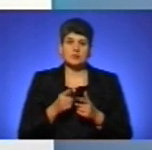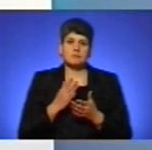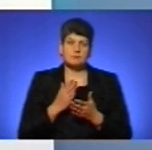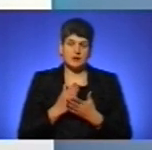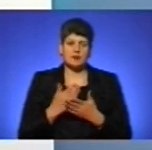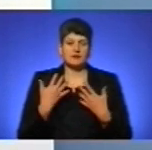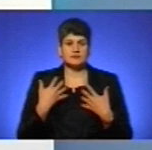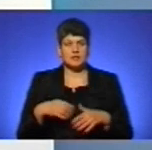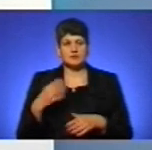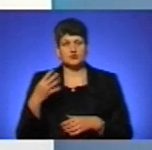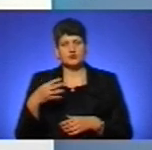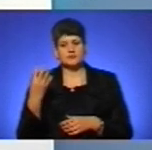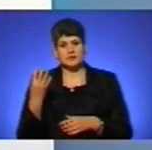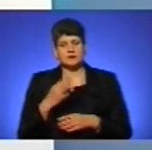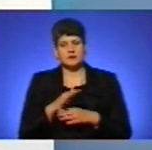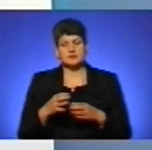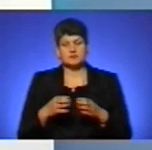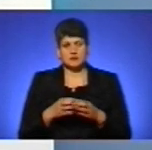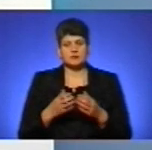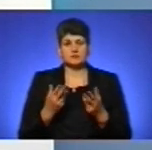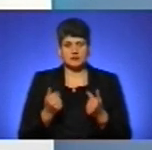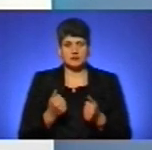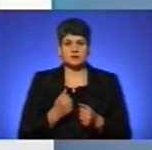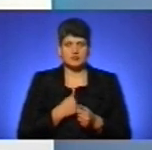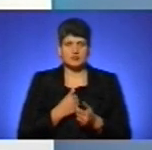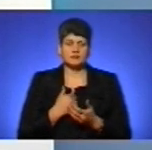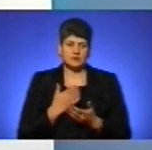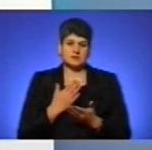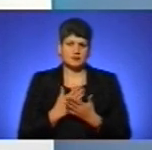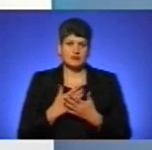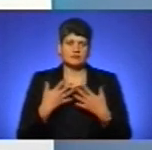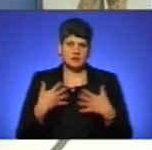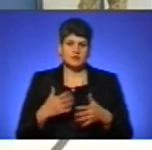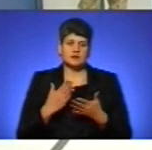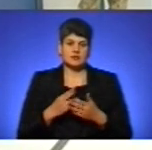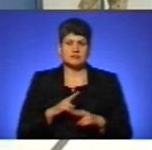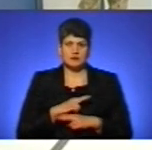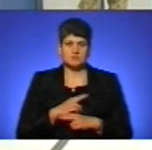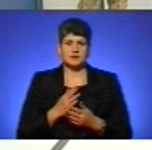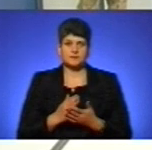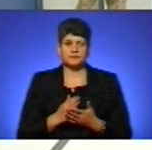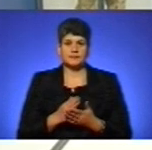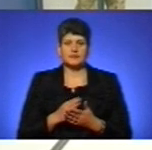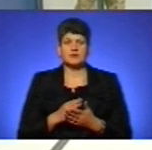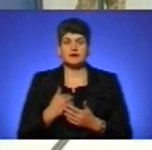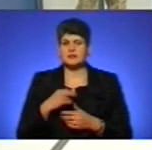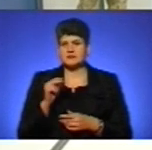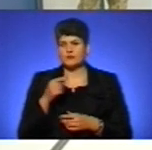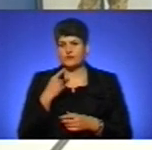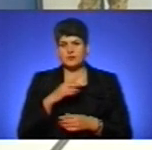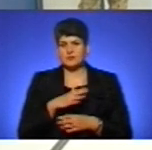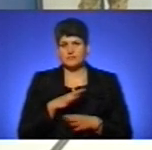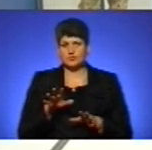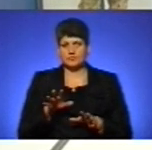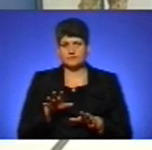-та артилерійська бригада? Так, на жаль, ми зазнали втрат, у нас є загиблі. Я цифру називати не буду, бо інакше